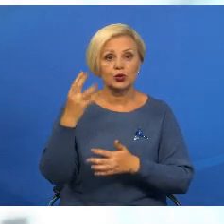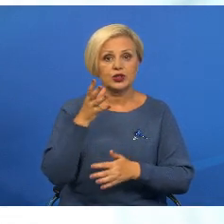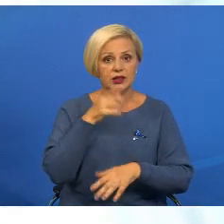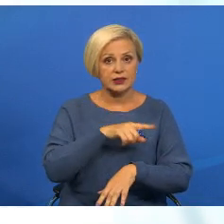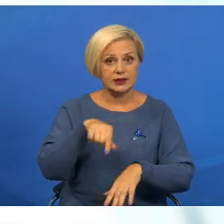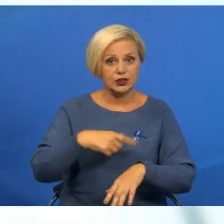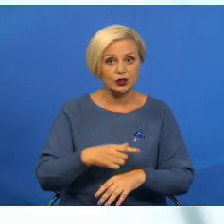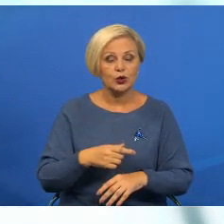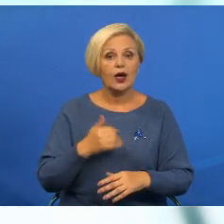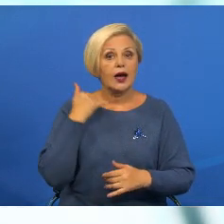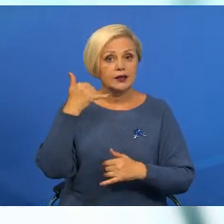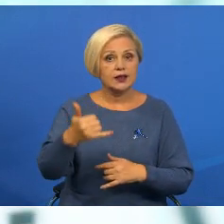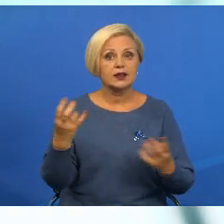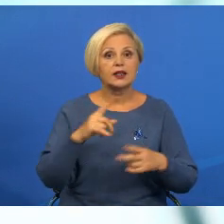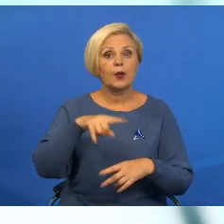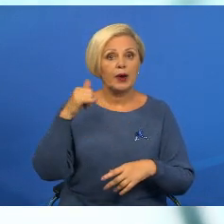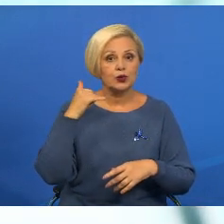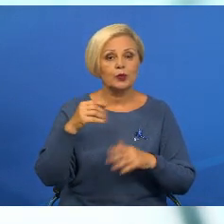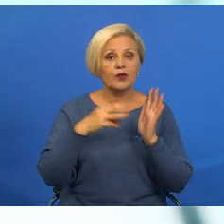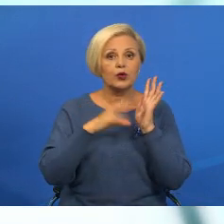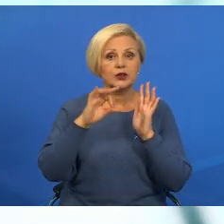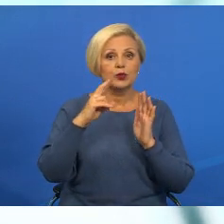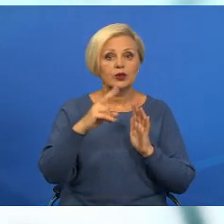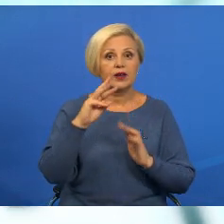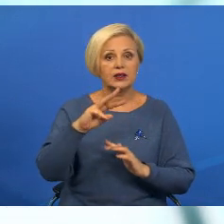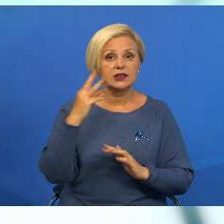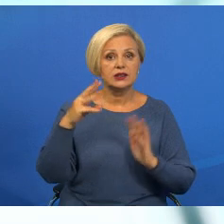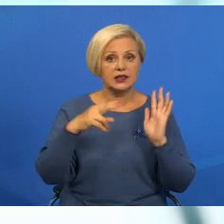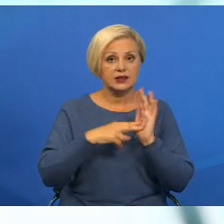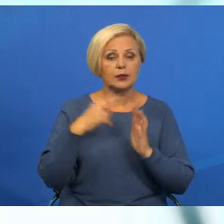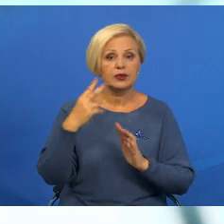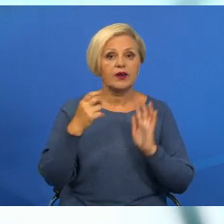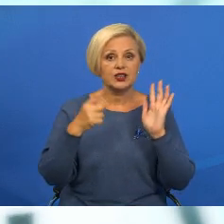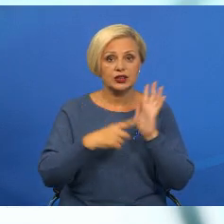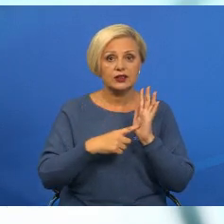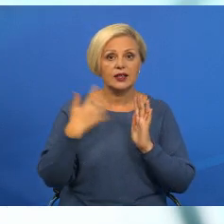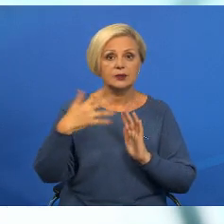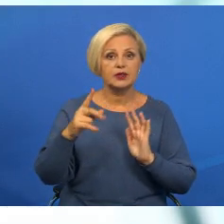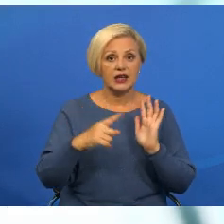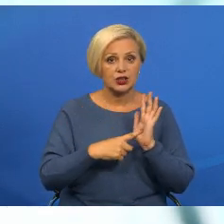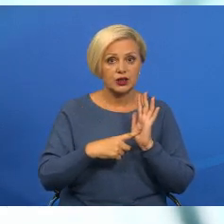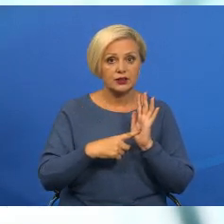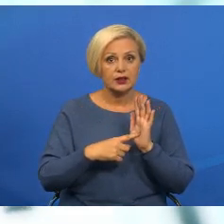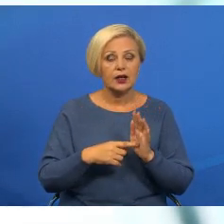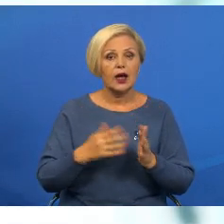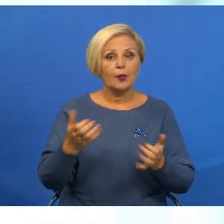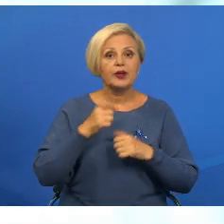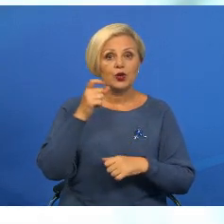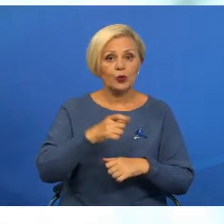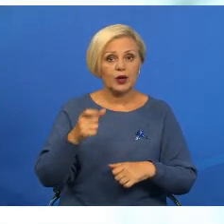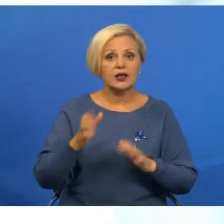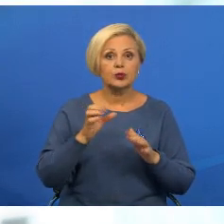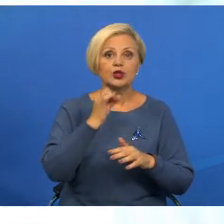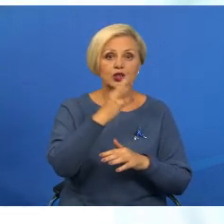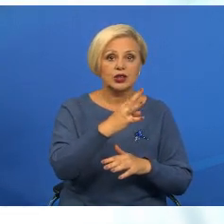.00 годин. Звертаться треба по номеру 802-337-2-16-56. Прием громадян отбудется